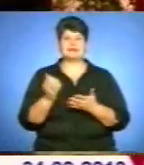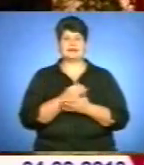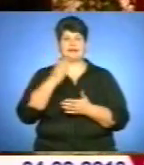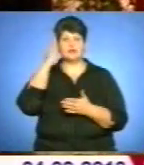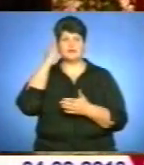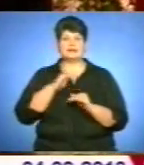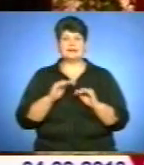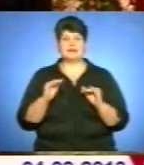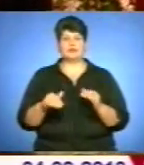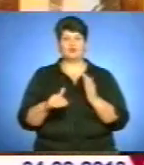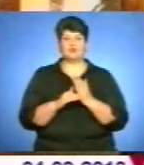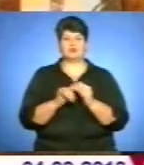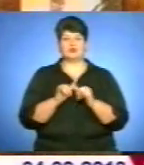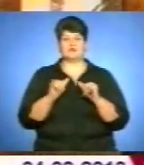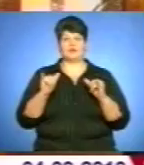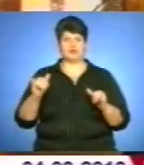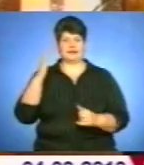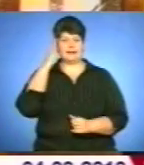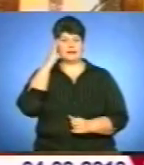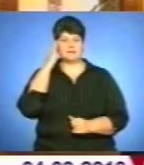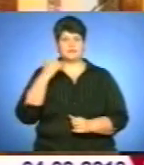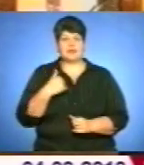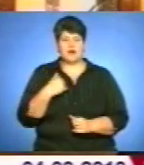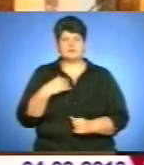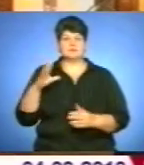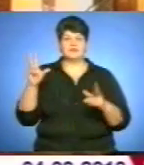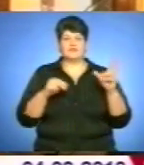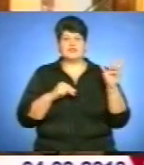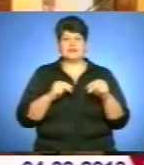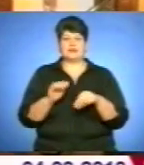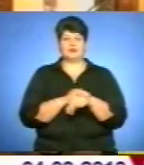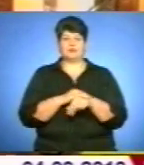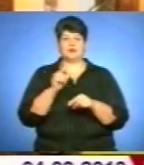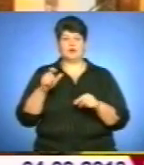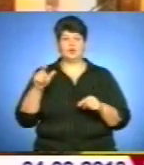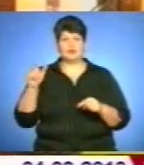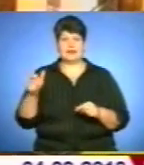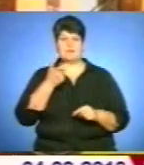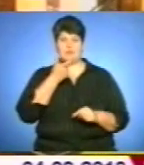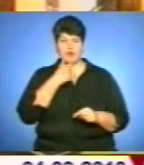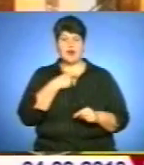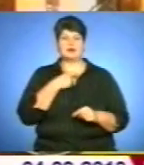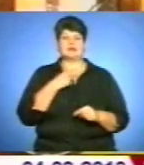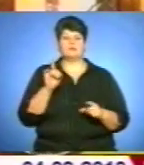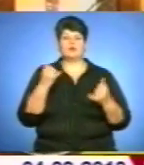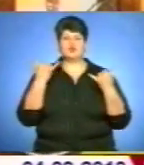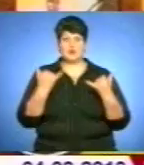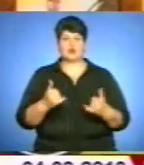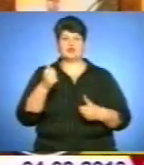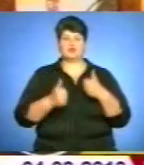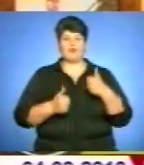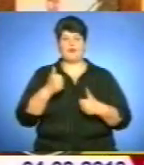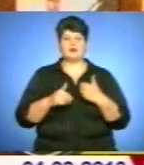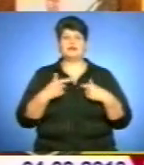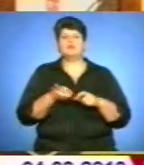допомогти розвинути таланти? Можливо, нам везе на добрих, порядних людей. Тому що в сьогоднішньому конкурсі нам дуже